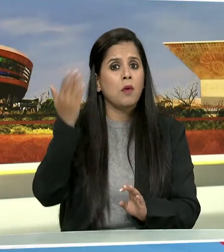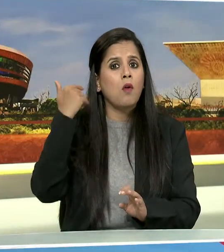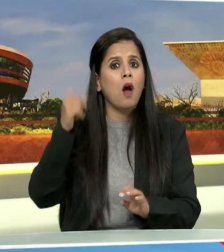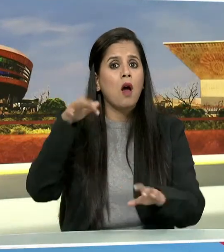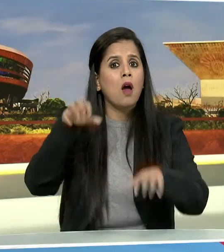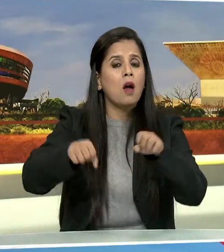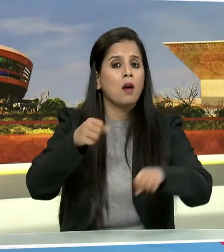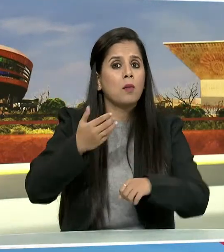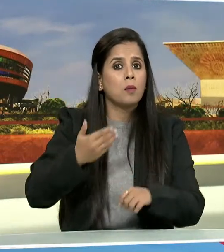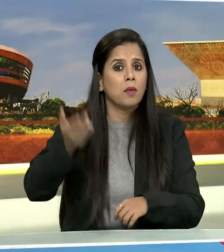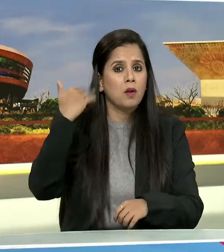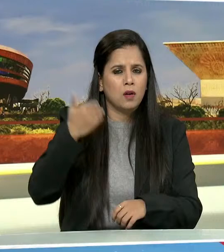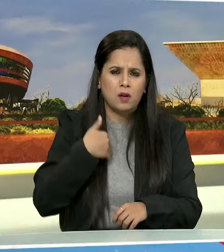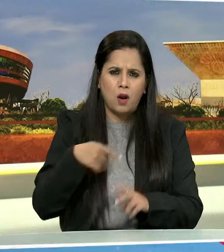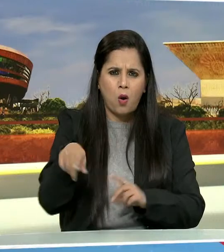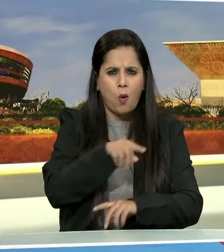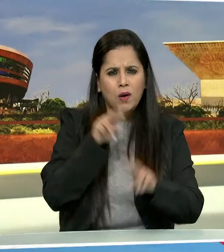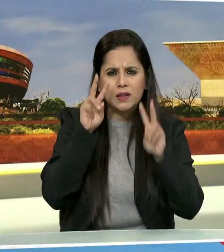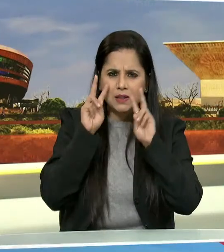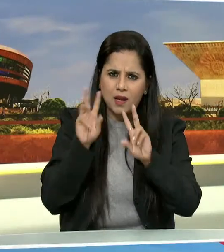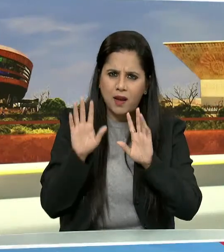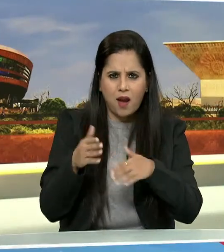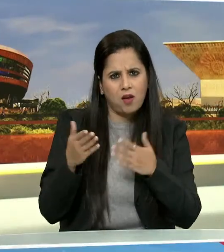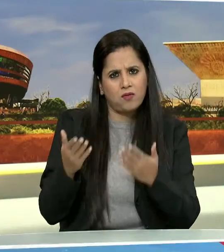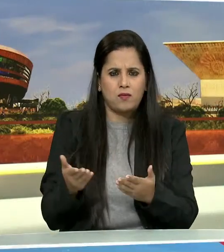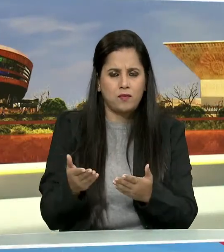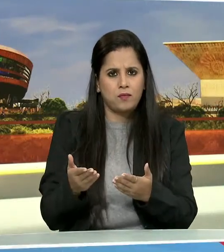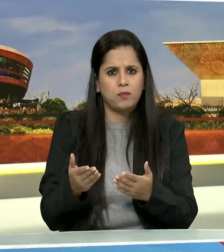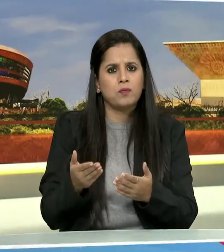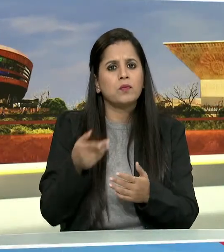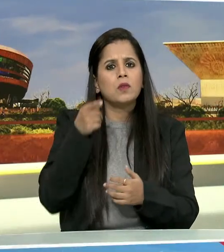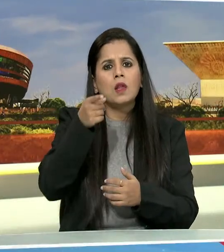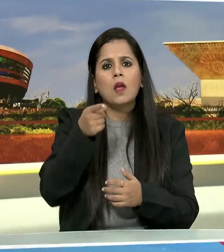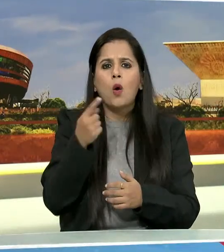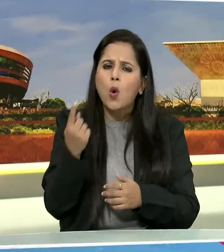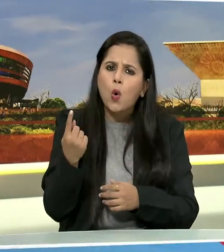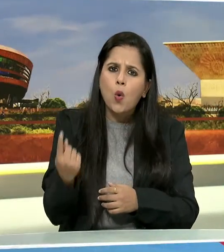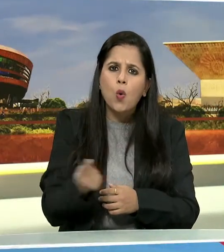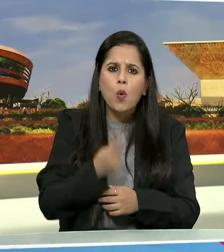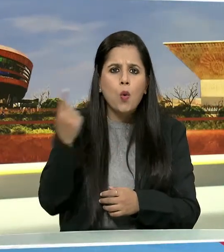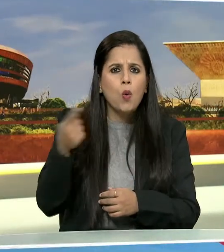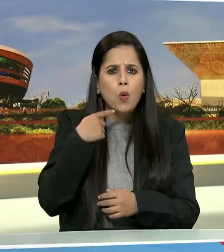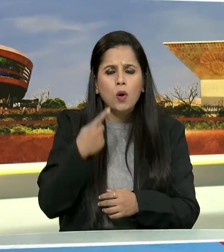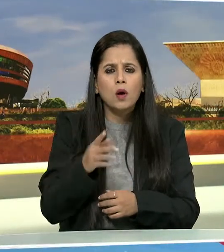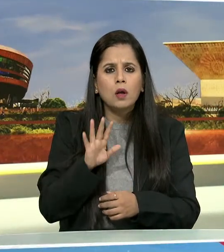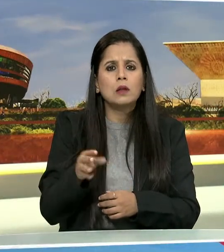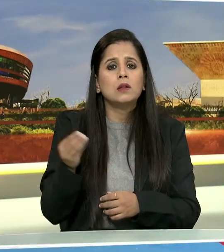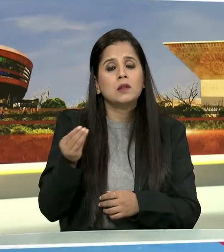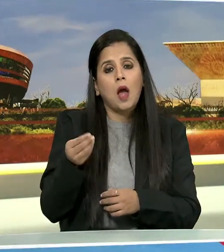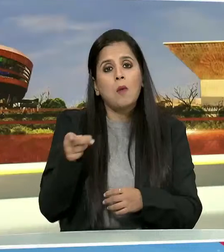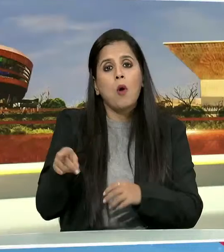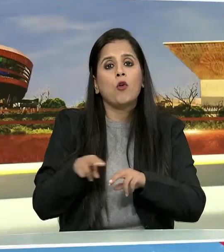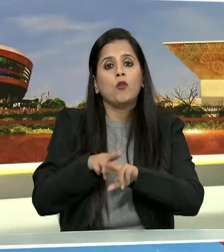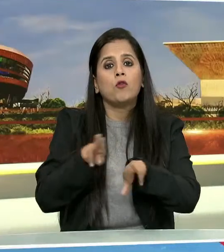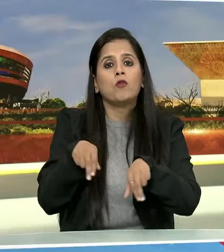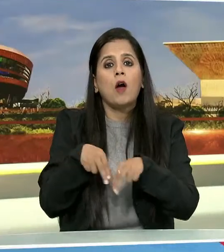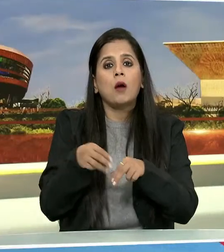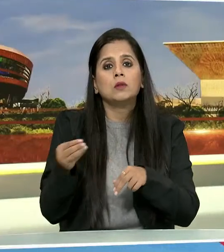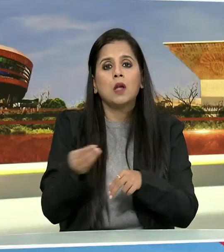हमने देखा है कि सिरफ कुछ परिवार ही